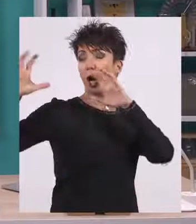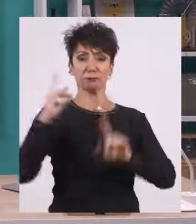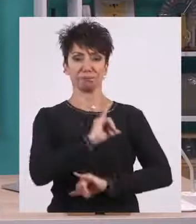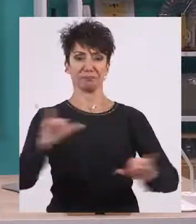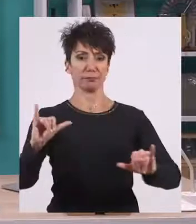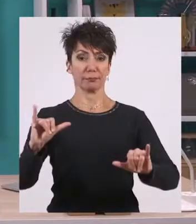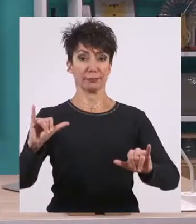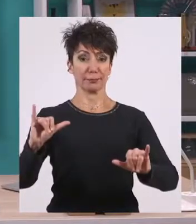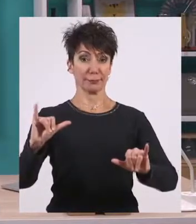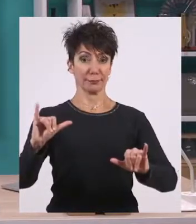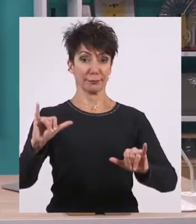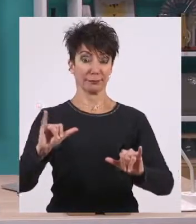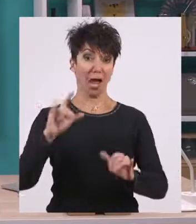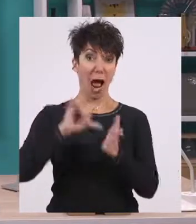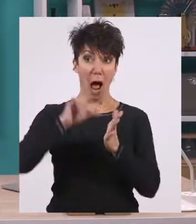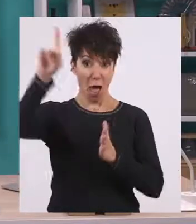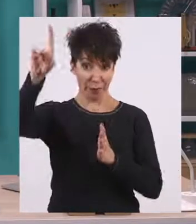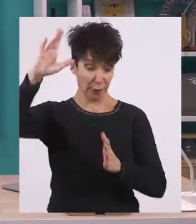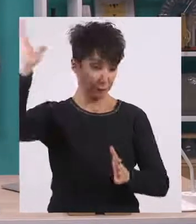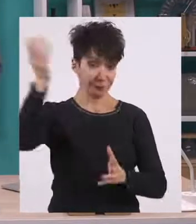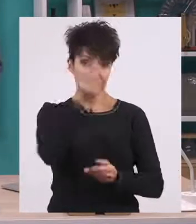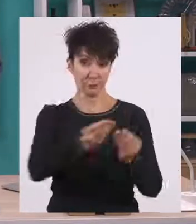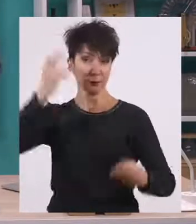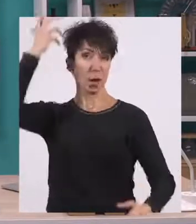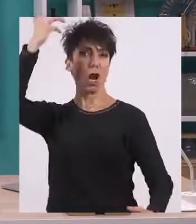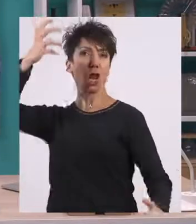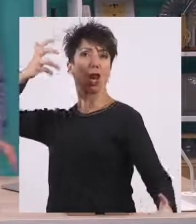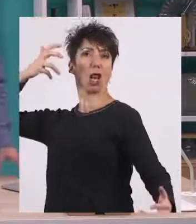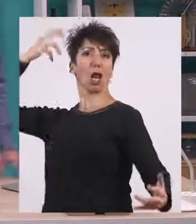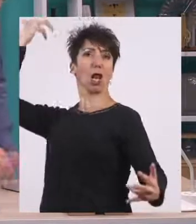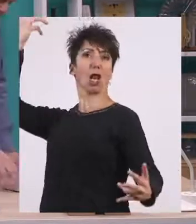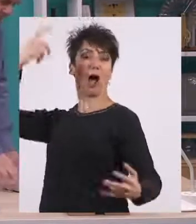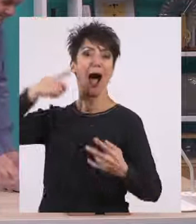με τους Αθηναίους θα δούμε αργότερα σε επόμενα μαθήματα.